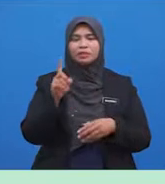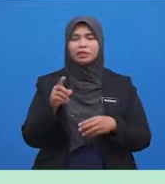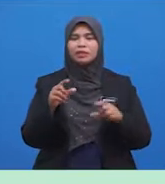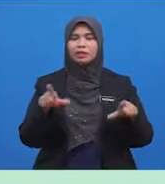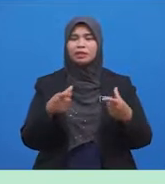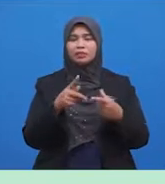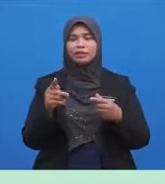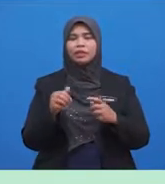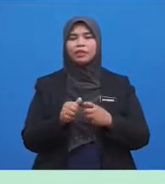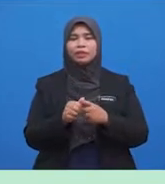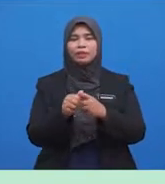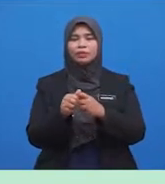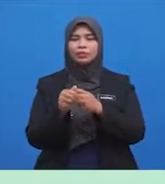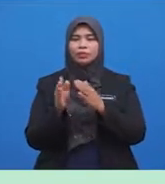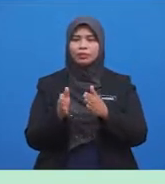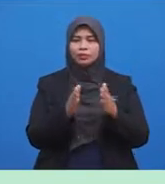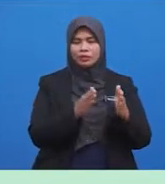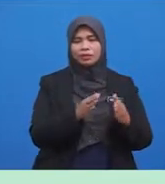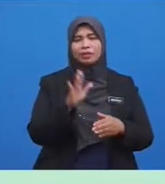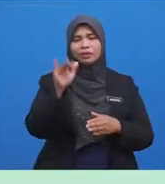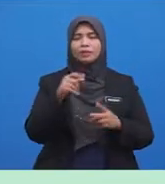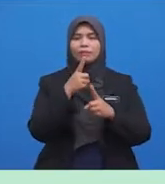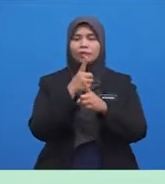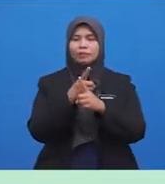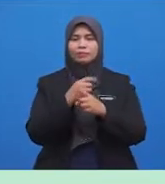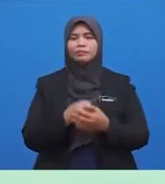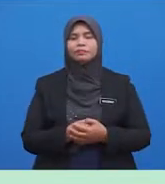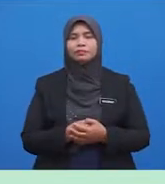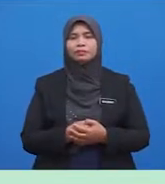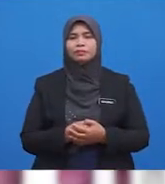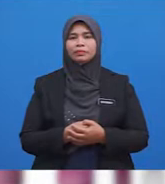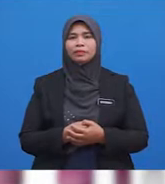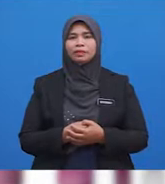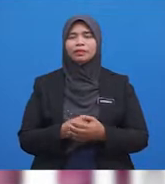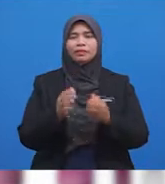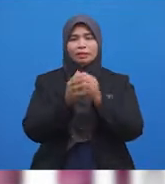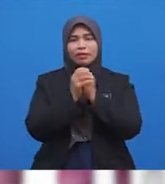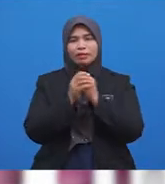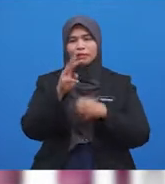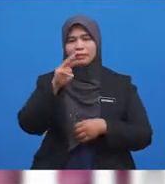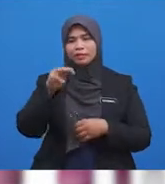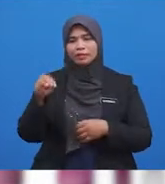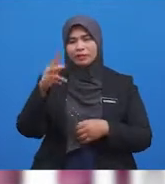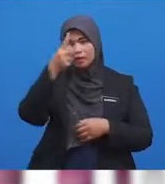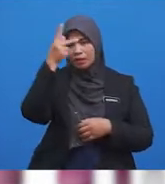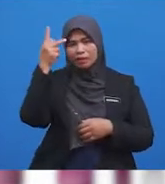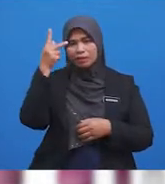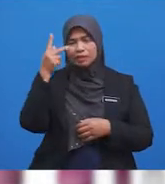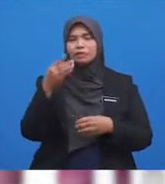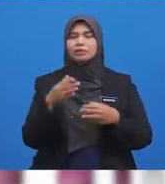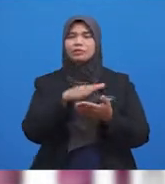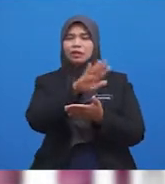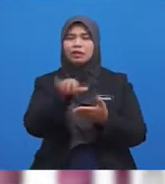Dilakukan Mengikut Urutan Urutan Yang Betul Tahniah Murid-murid Kerana